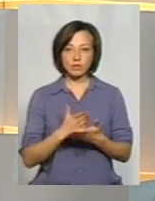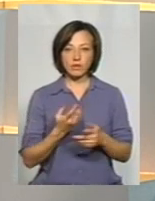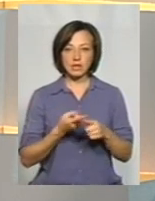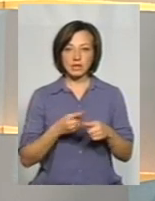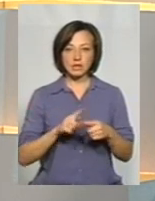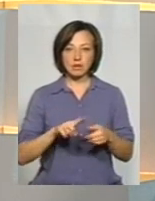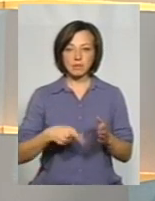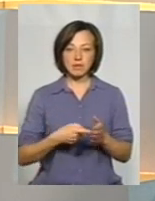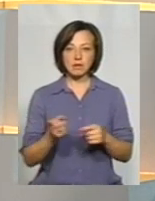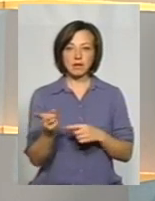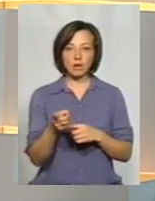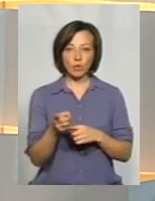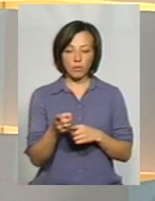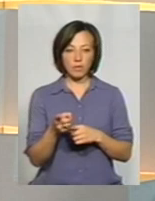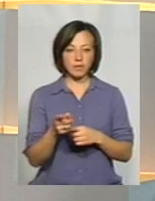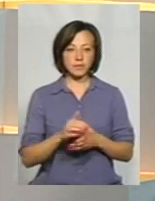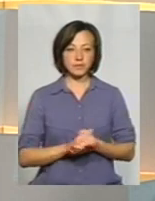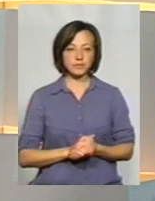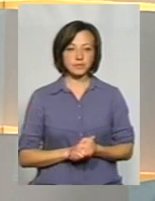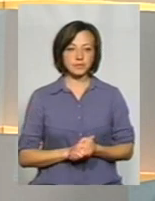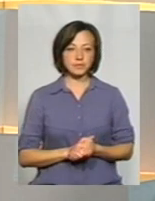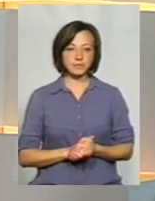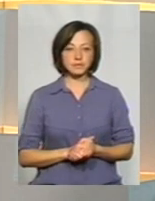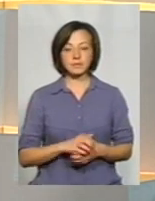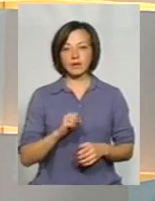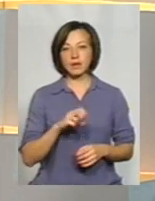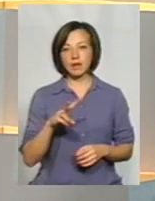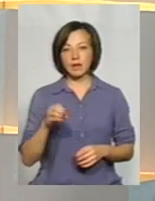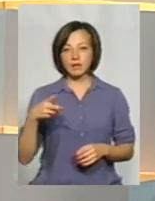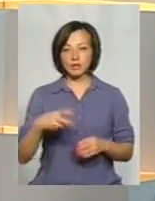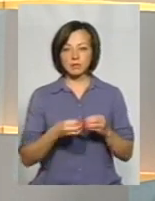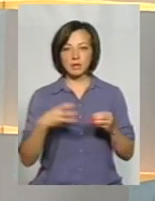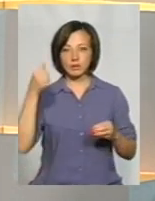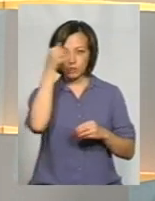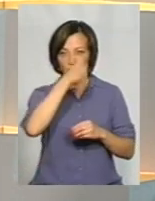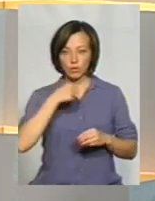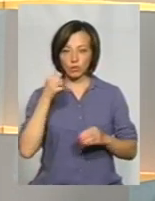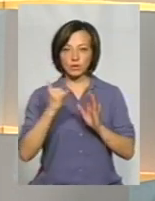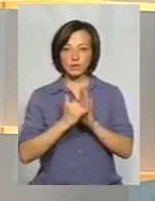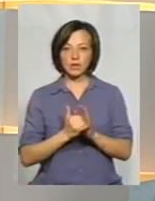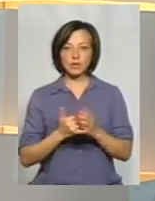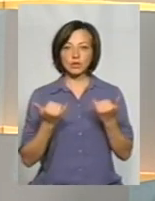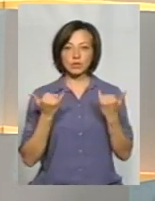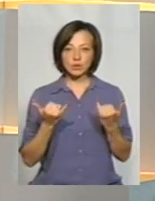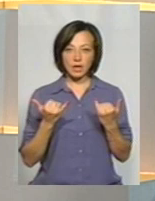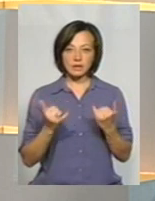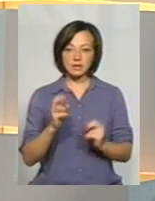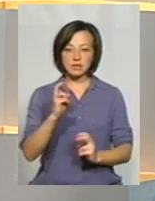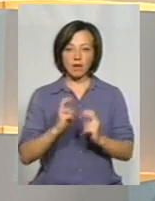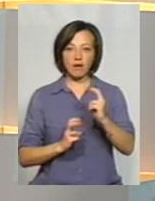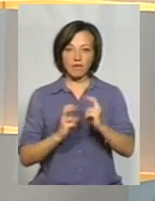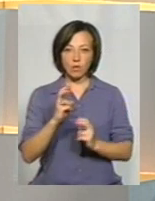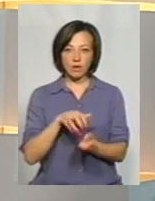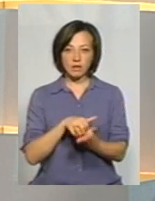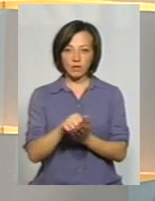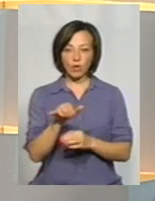це місто Тернопіль, але в 2015 році вони становили сучасний асфальтообітонний завод в Старій